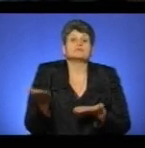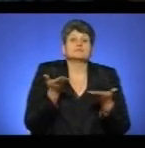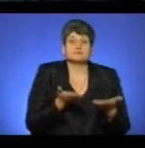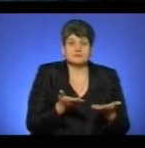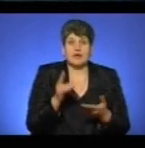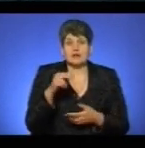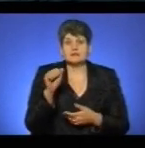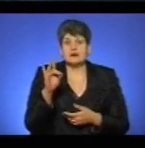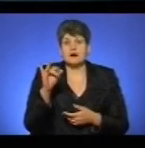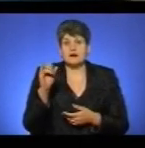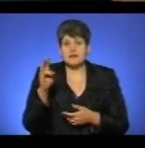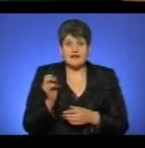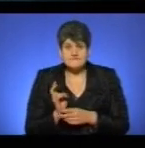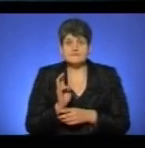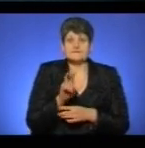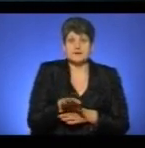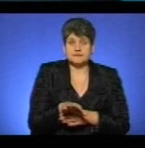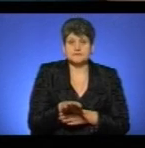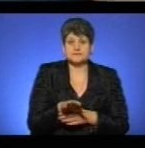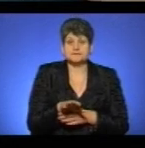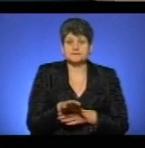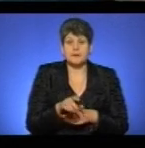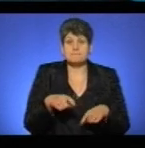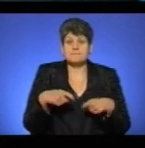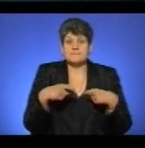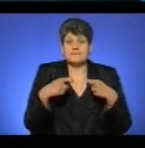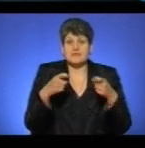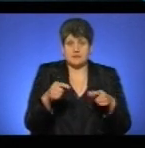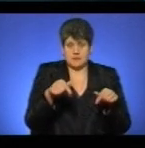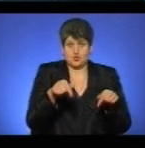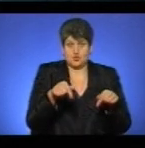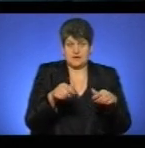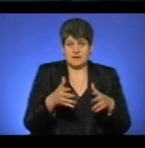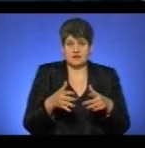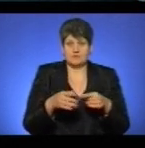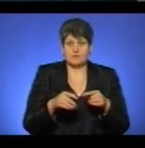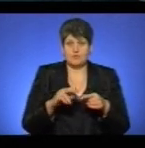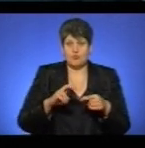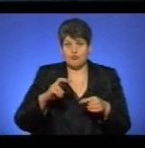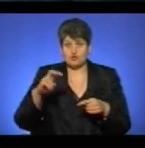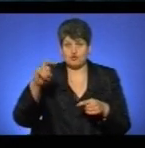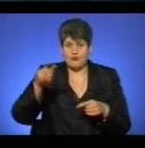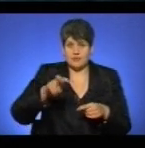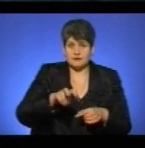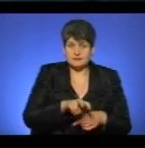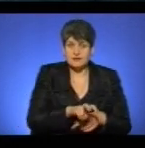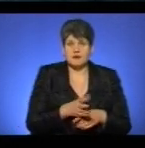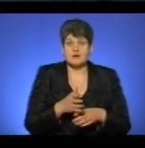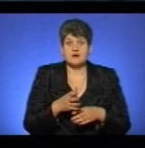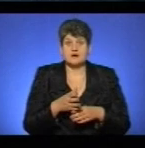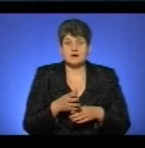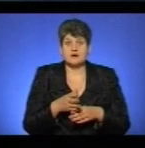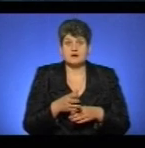Даринка вискочила, підбігла сюди, сходинках вибігла на сцену.